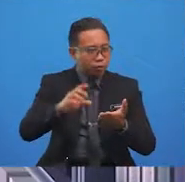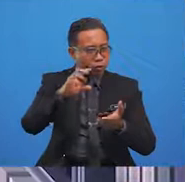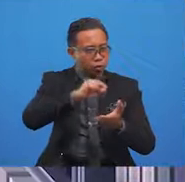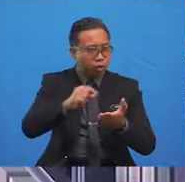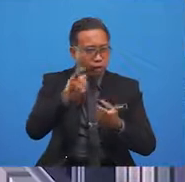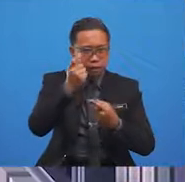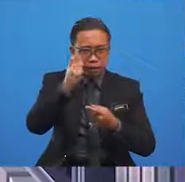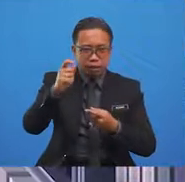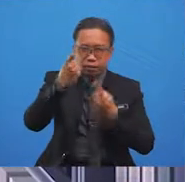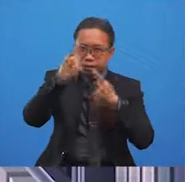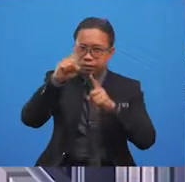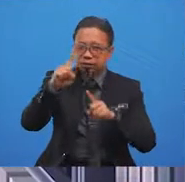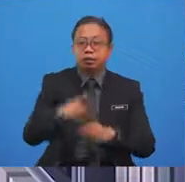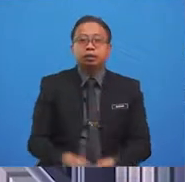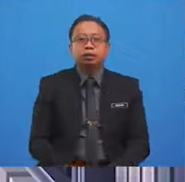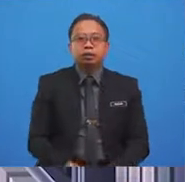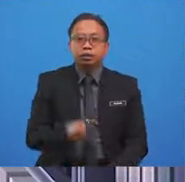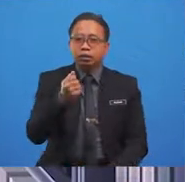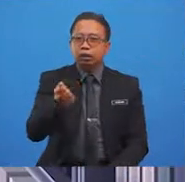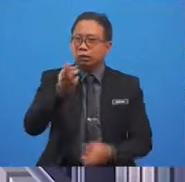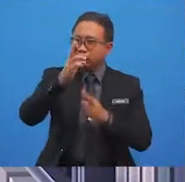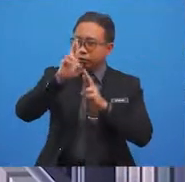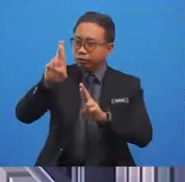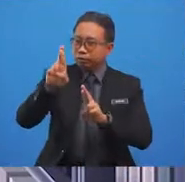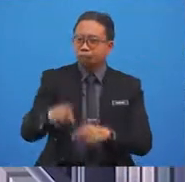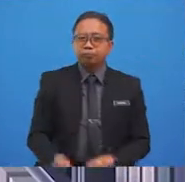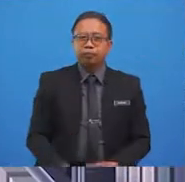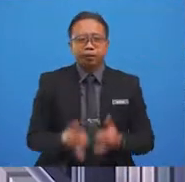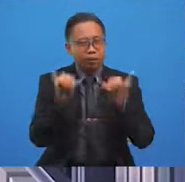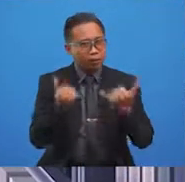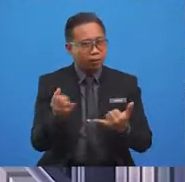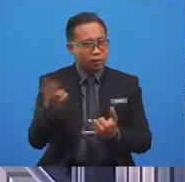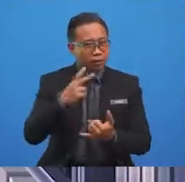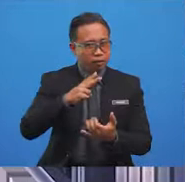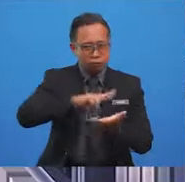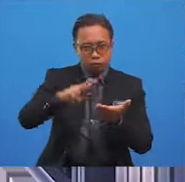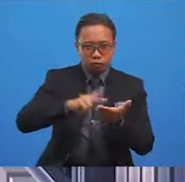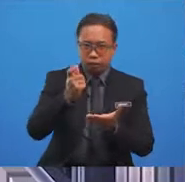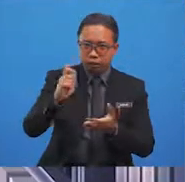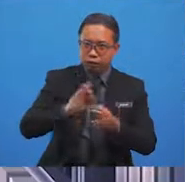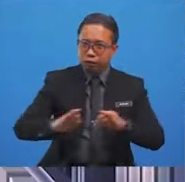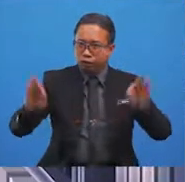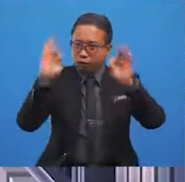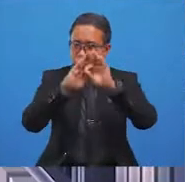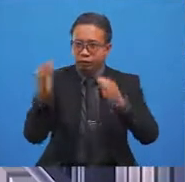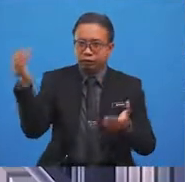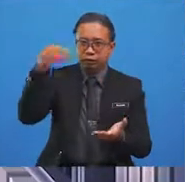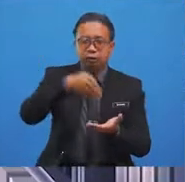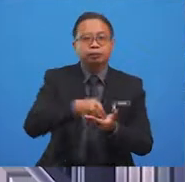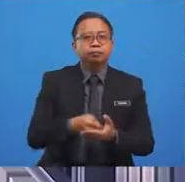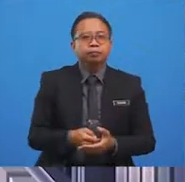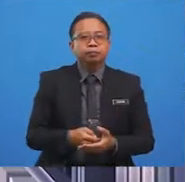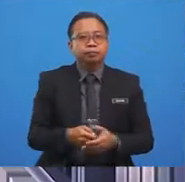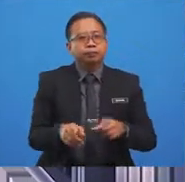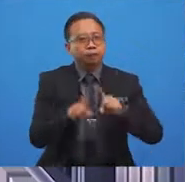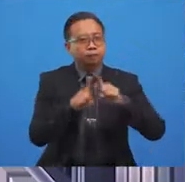the answers. Are we ready? Now, let's read the story again. But,